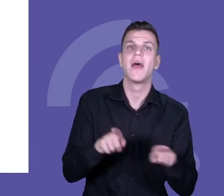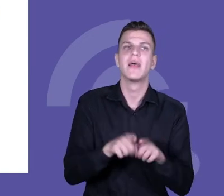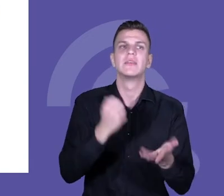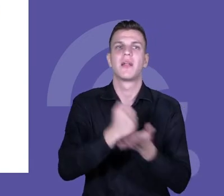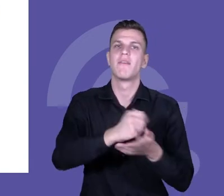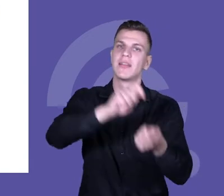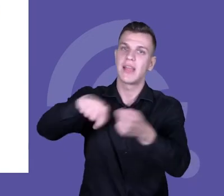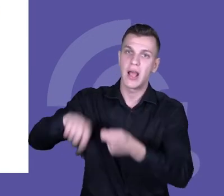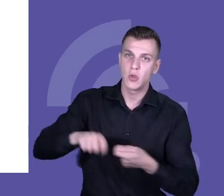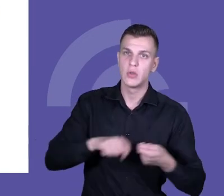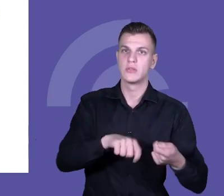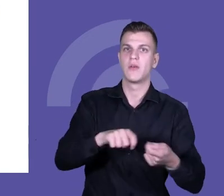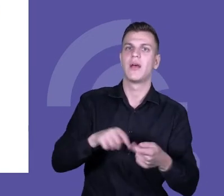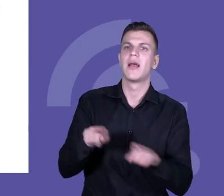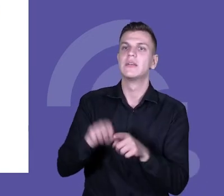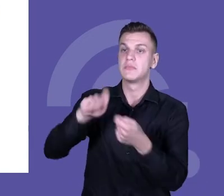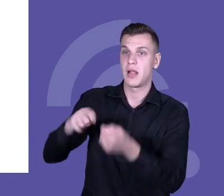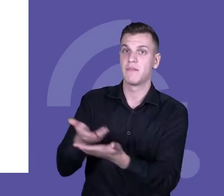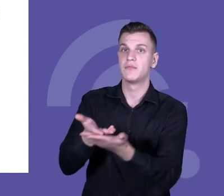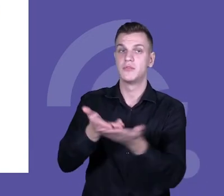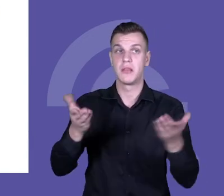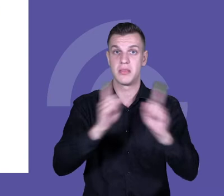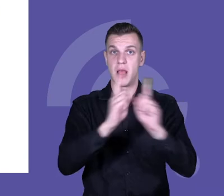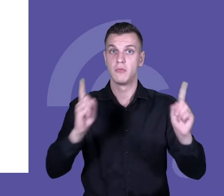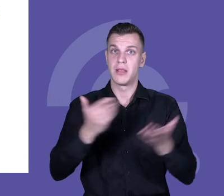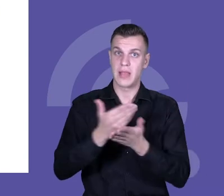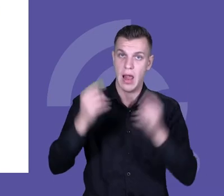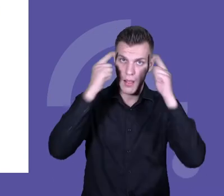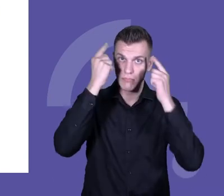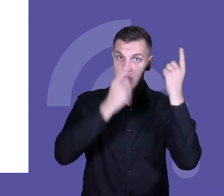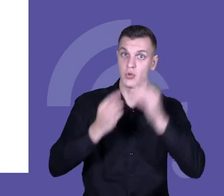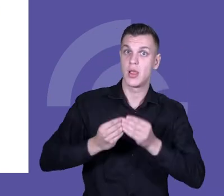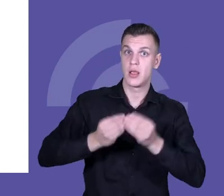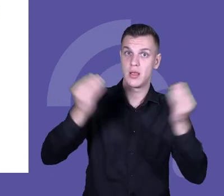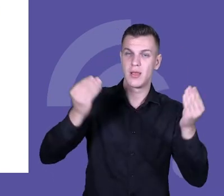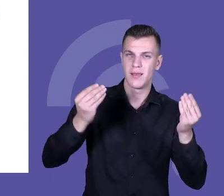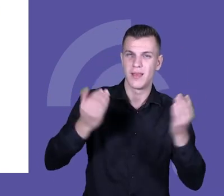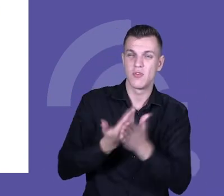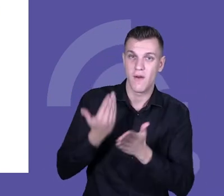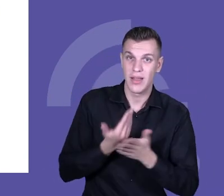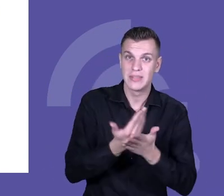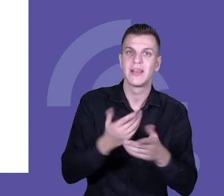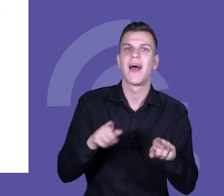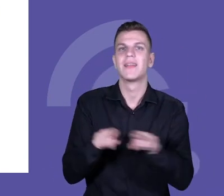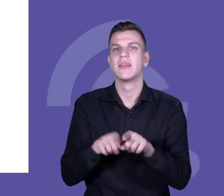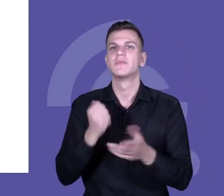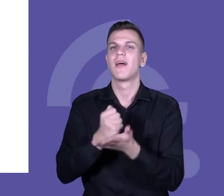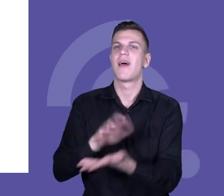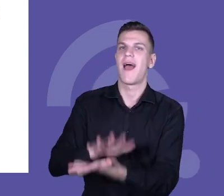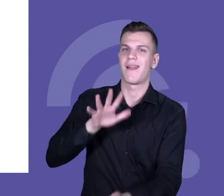monitorowania kompetencji proinnowacyjnych rozwoju nauczycieli i publikacje dotyczące rozwoju kompetencji proinnowacyjnych.